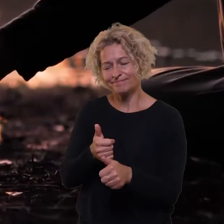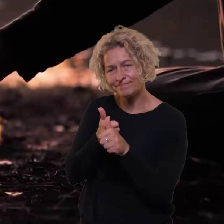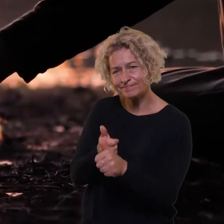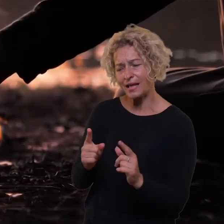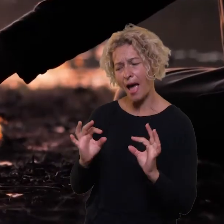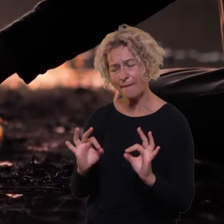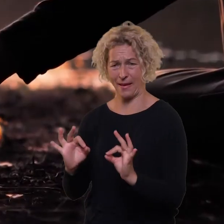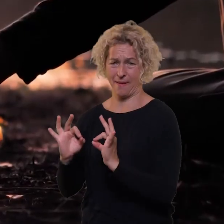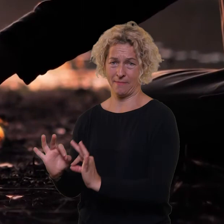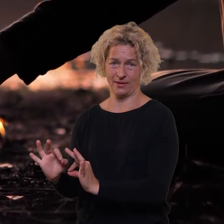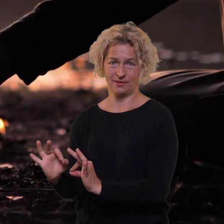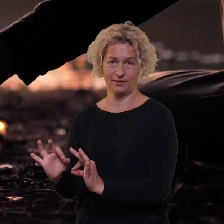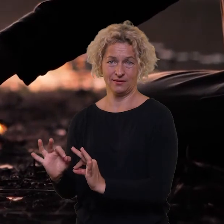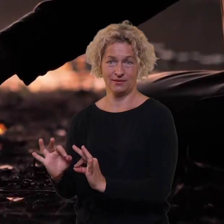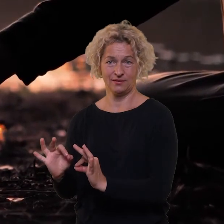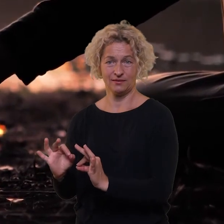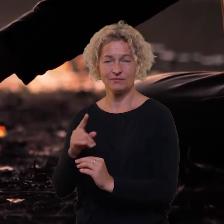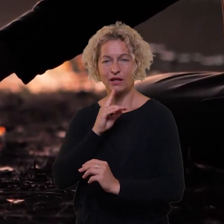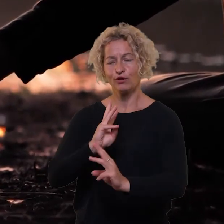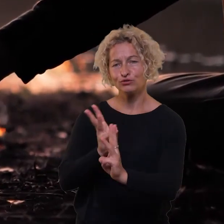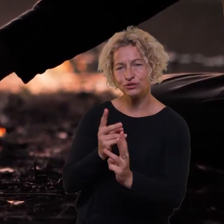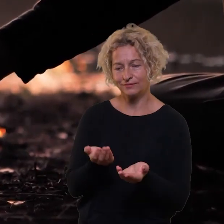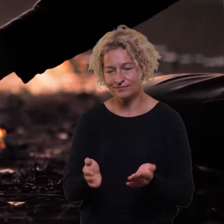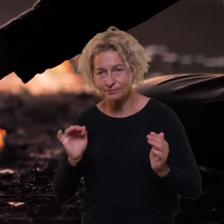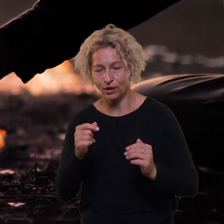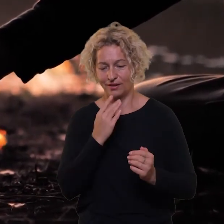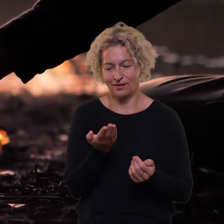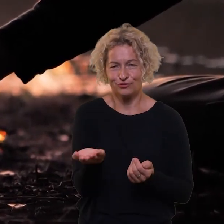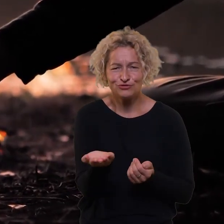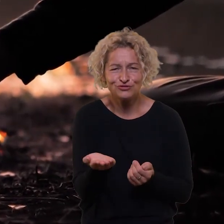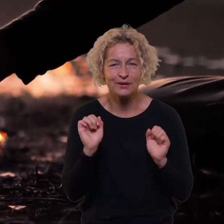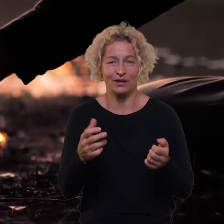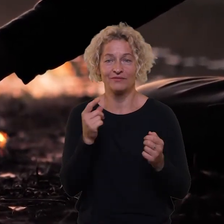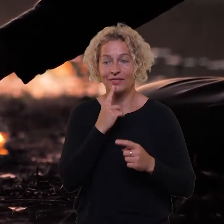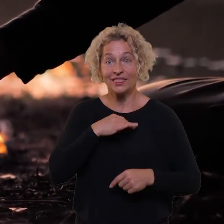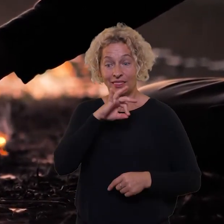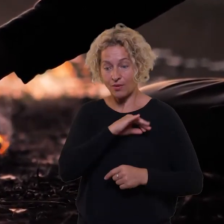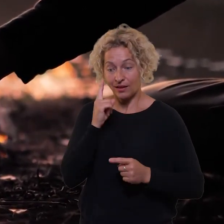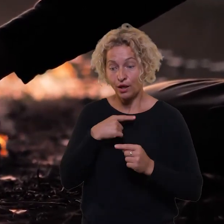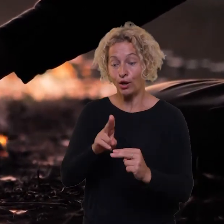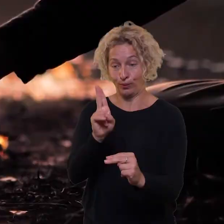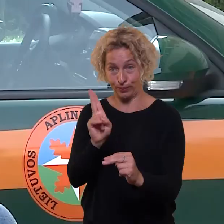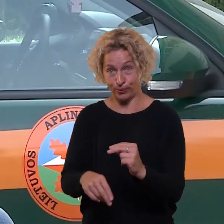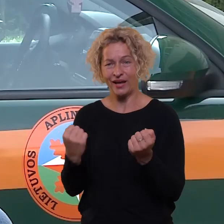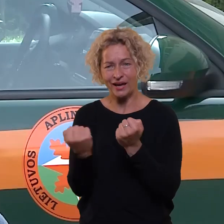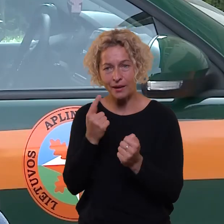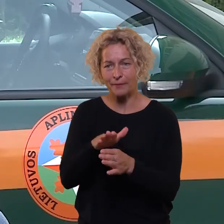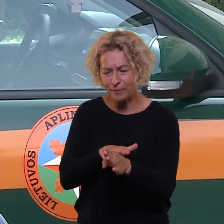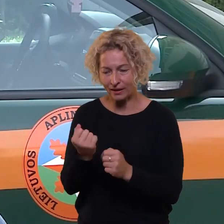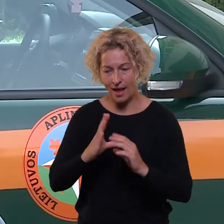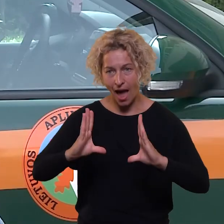Kurianas šašlikinės ar kiepsninės, tai jas reikėtų eksploatuvos baigti užgesinti pilnai,